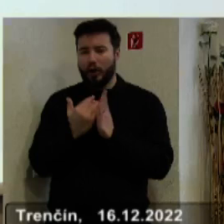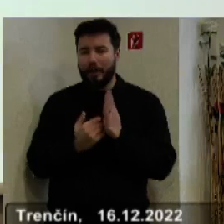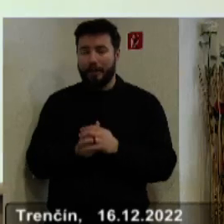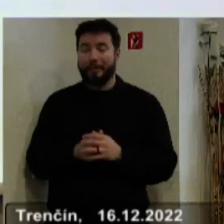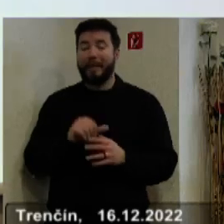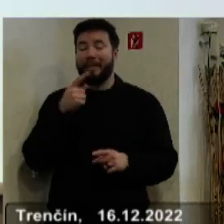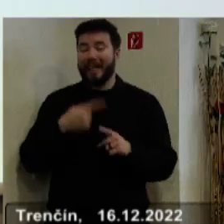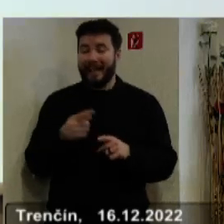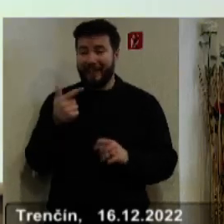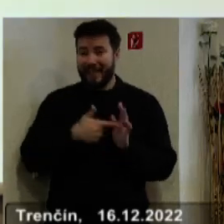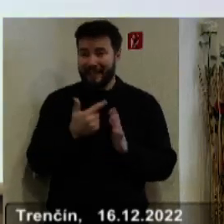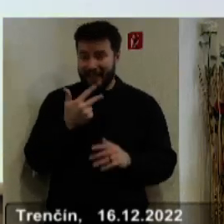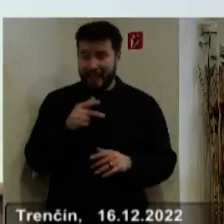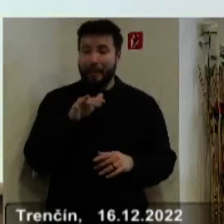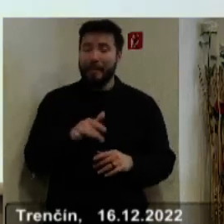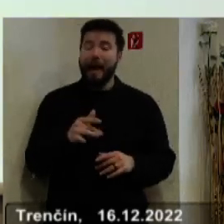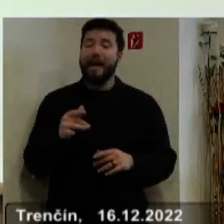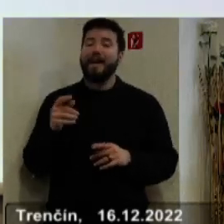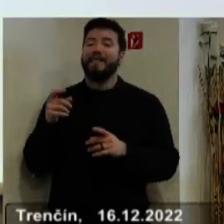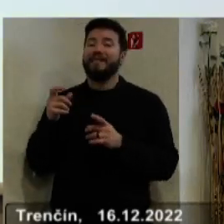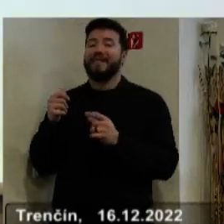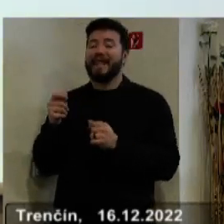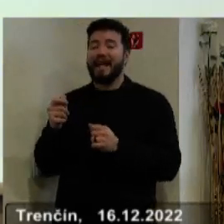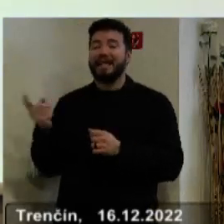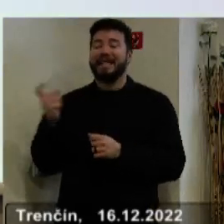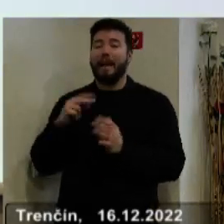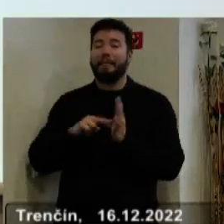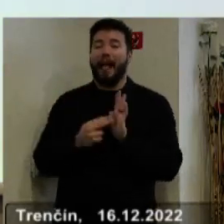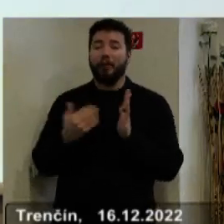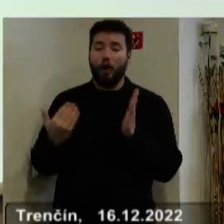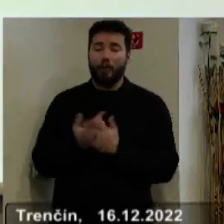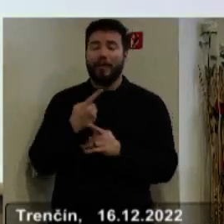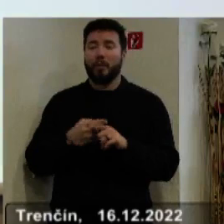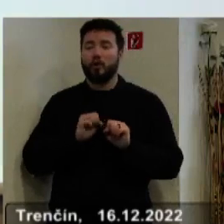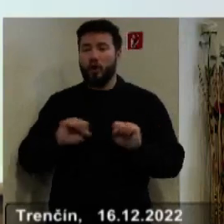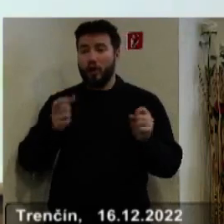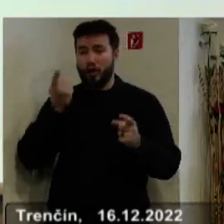2023 aj finančné prostriedky z plánu obnovy a odolnosti SR.